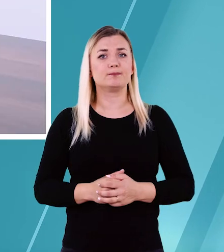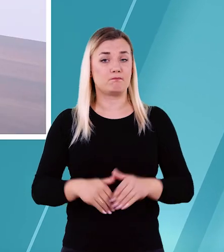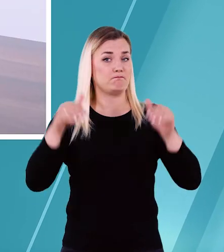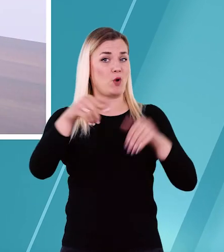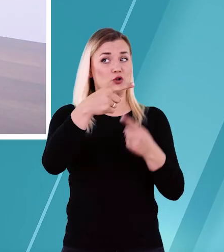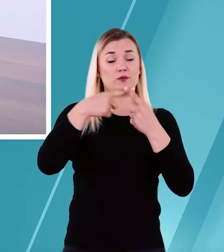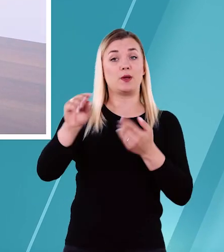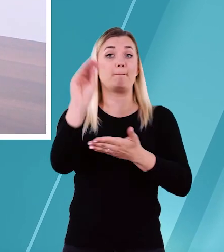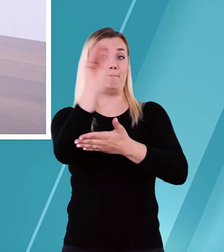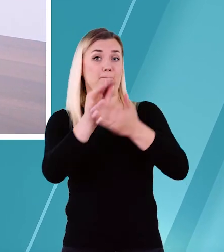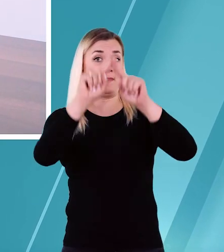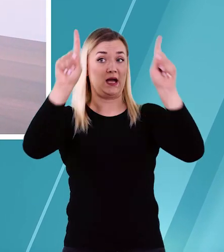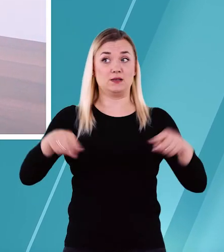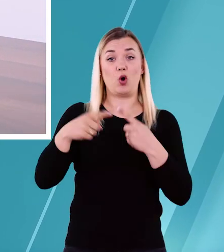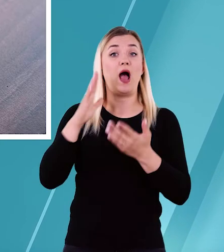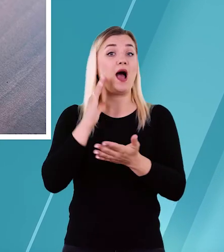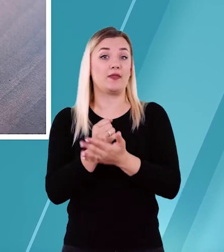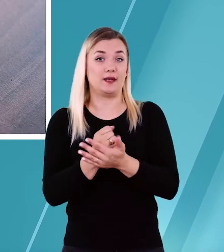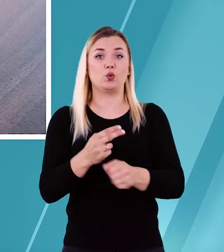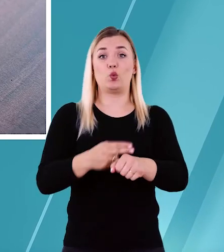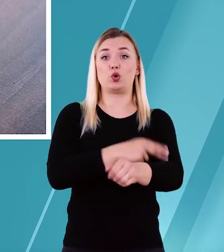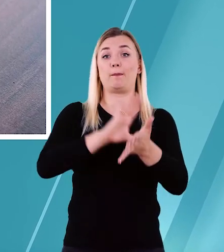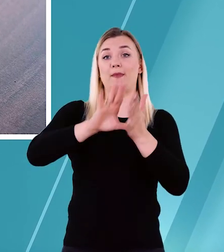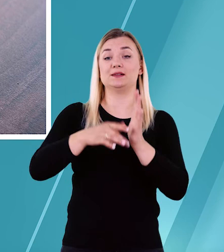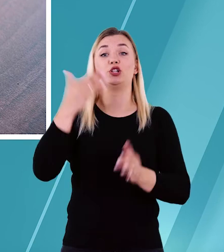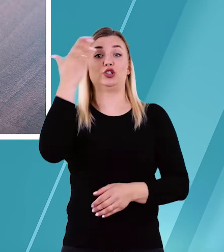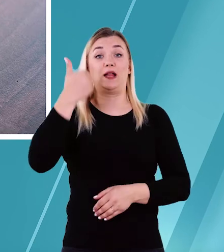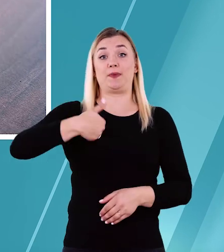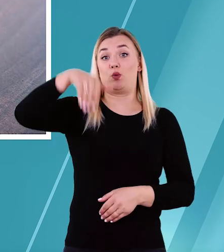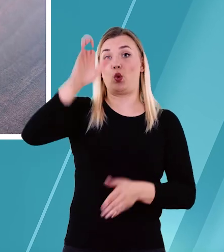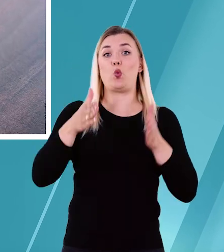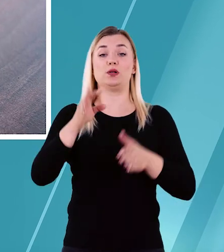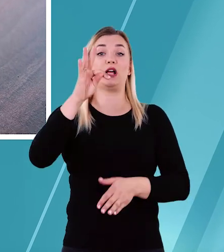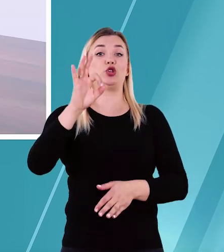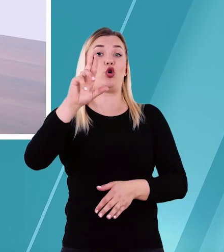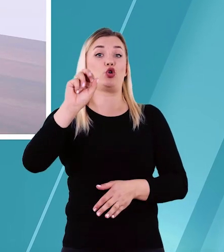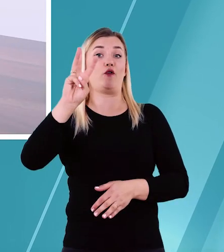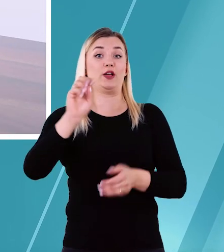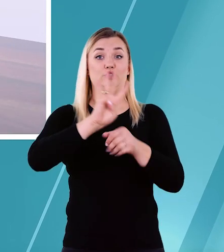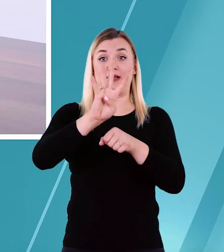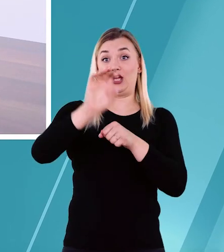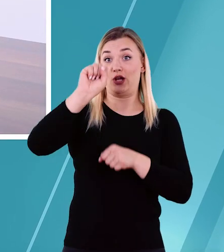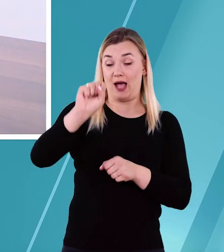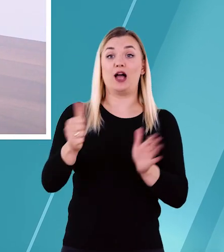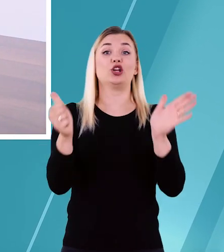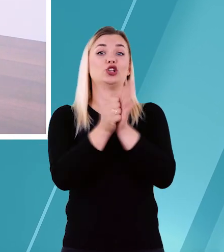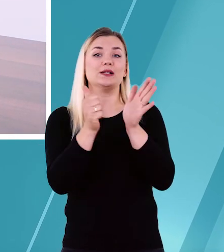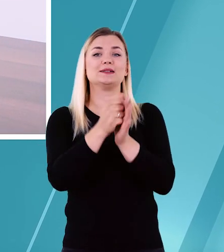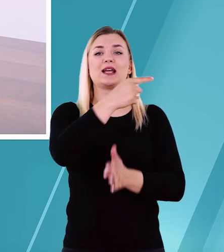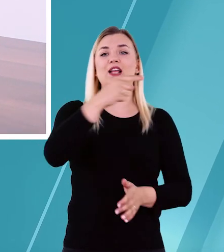Możesz wysłać pismo na adres Urząd Miejski w Czarnej Białostockiej, ulica Torowa 14A,